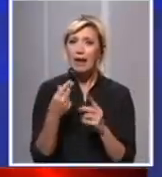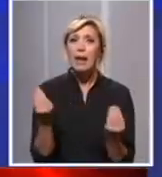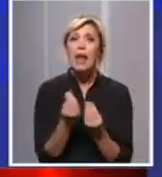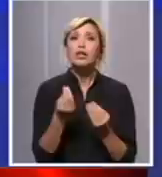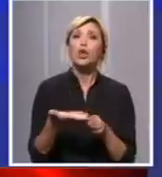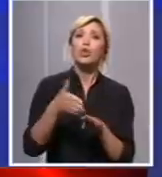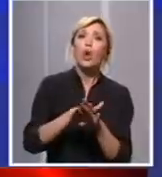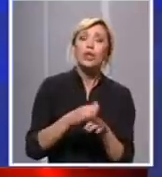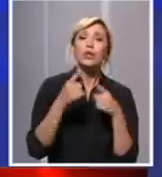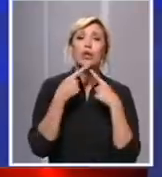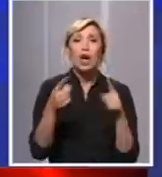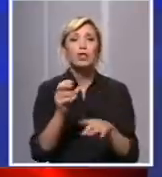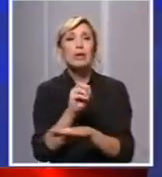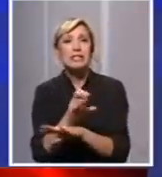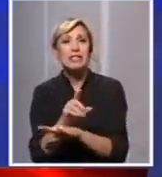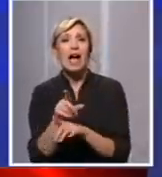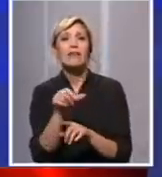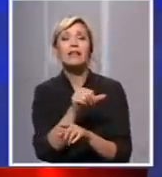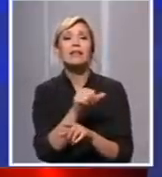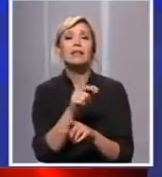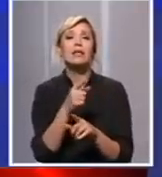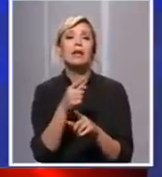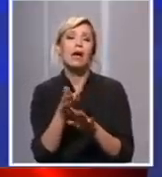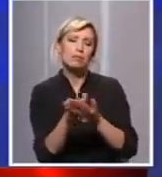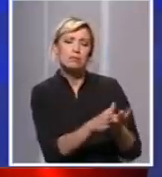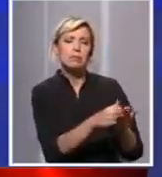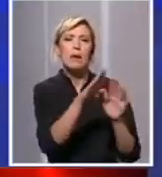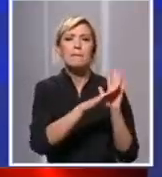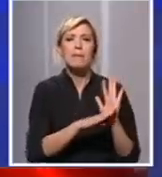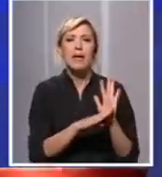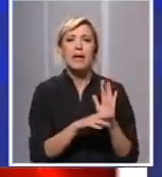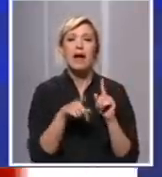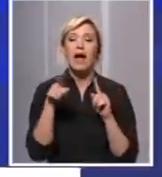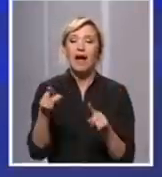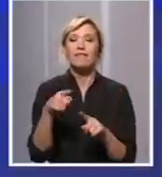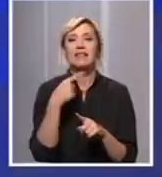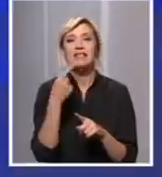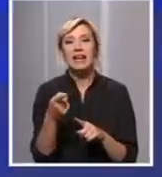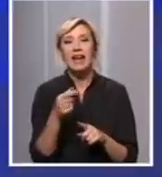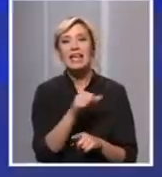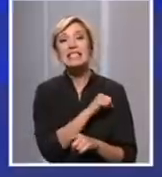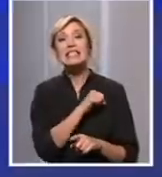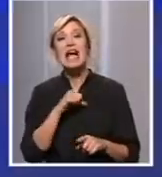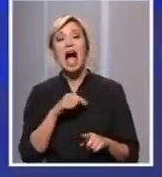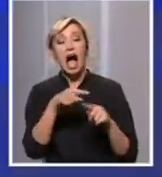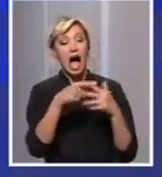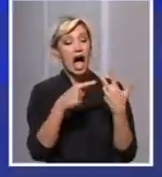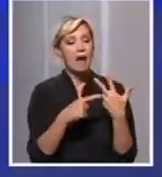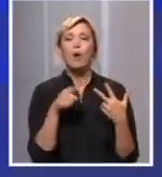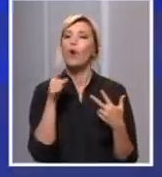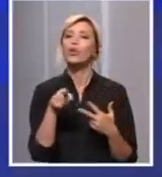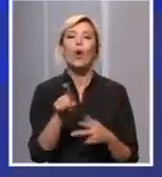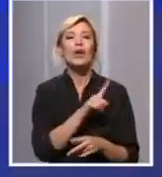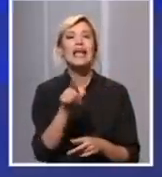mere. Poštovanje ovih mera, kao što ste vi nazvali, nije samo. To je nešto što je apsolutno efikasno i što